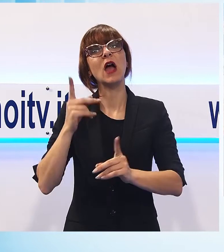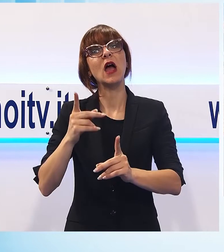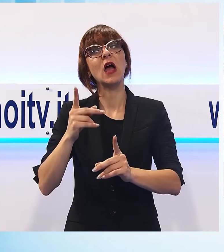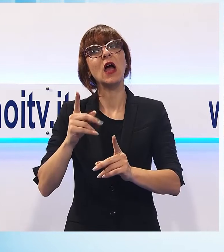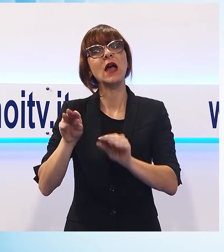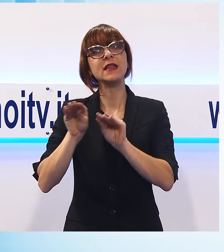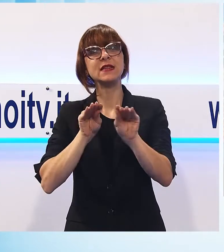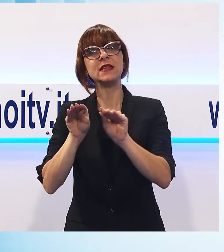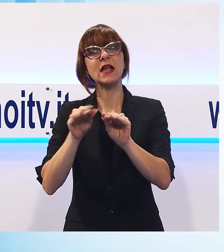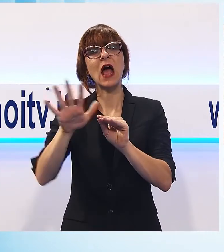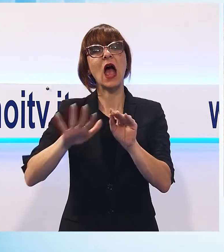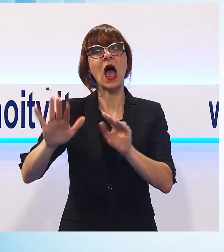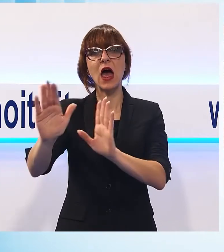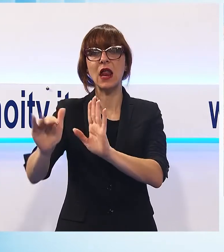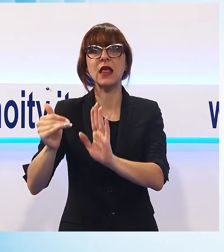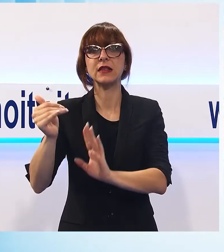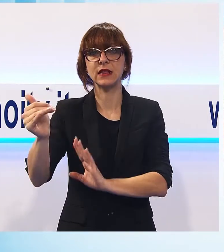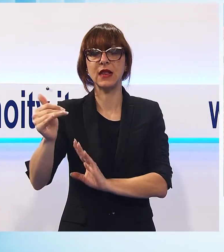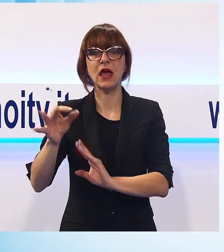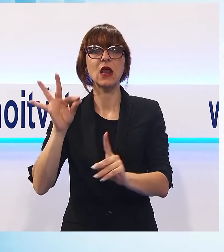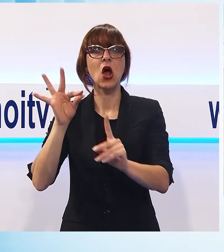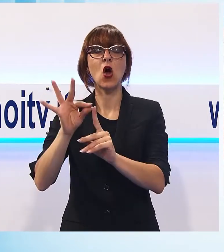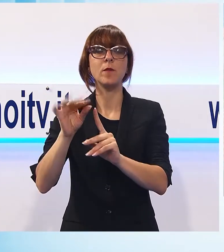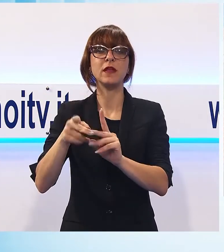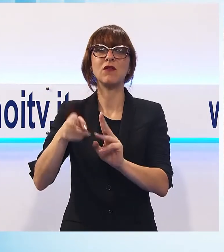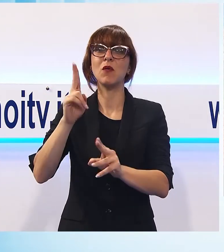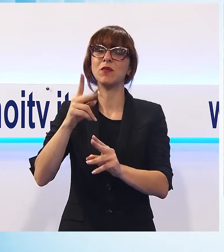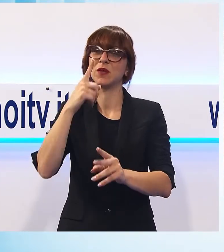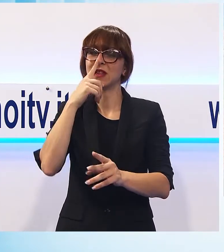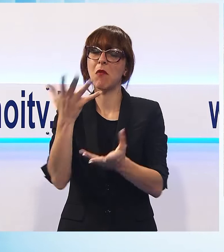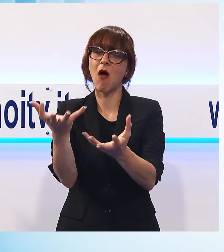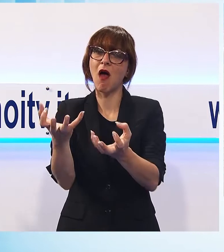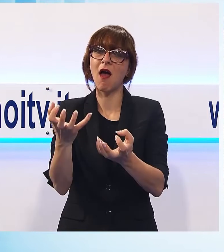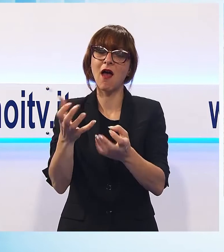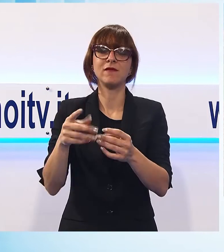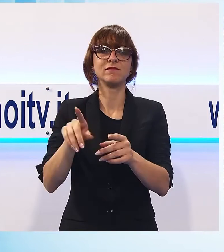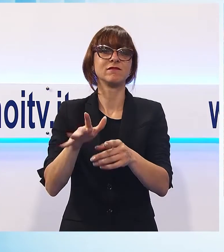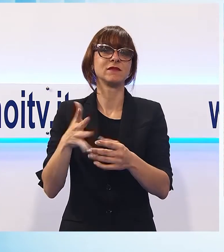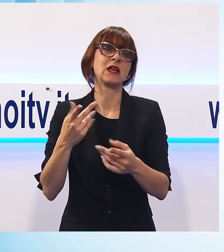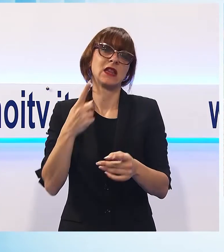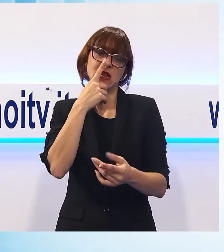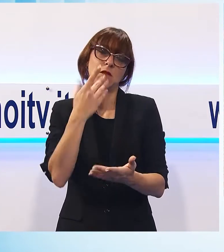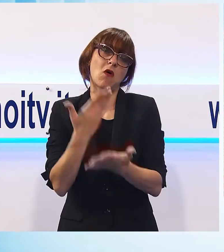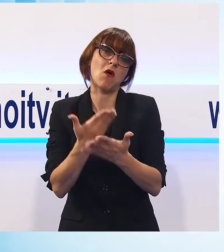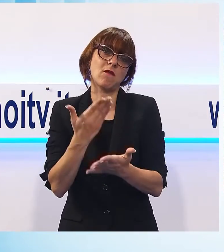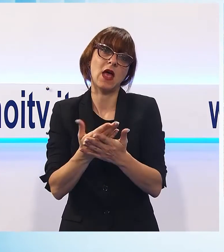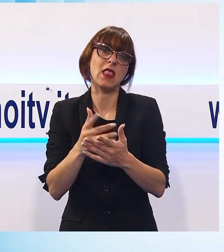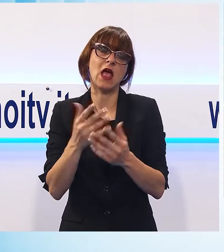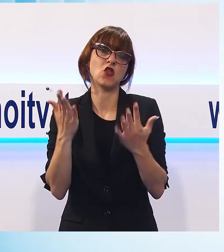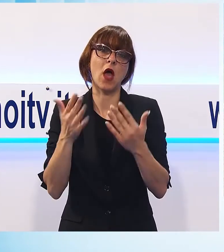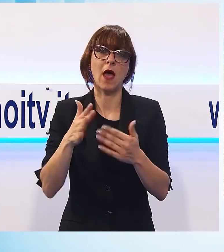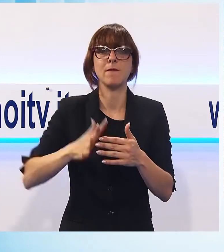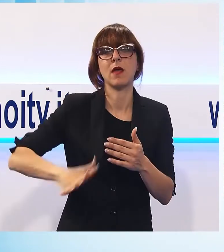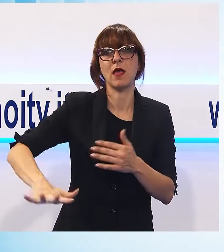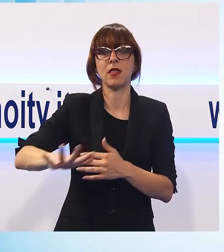sistemazione dell'area esterna. Si punta a rendere il tutto più in linea con l'ambiente circostante e così almeno assicurano Comune e Associazione di